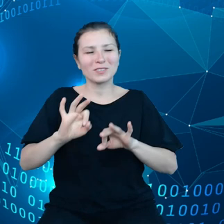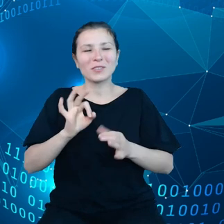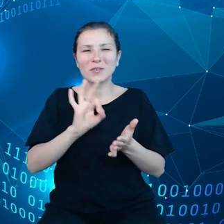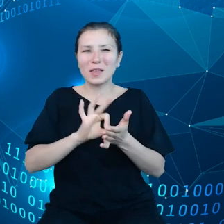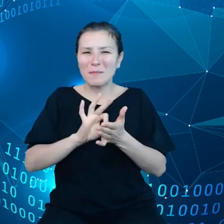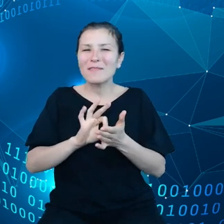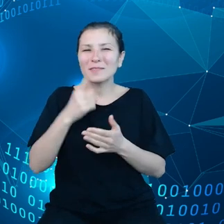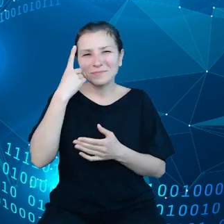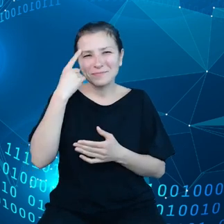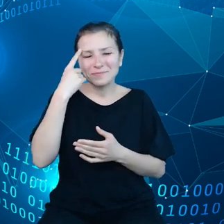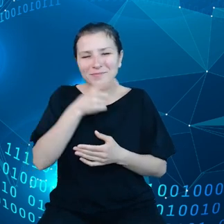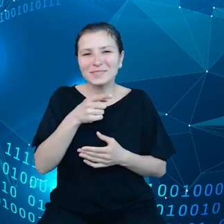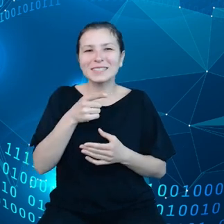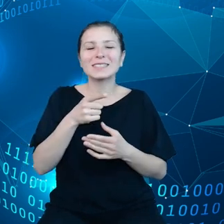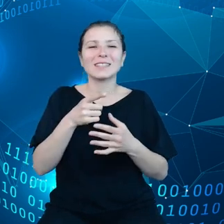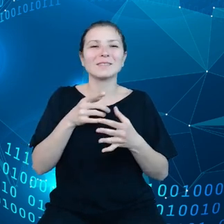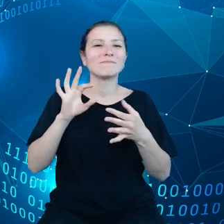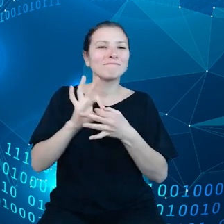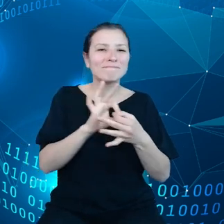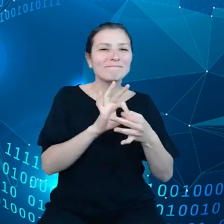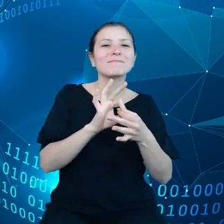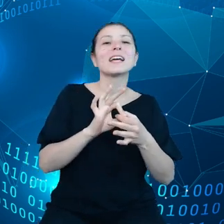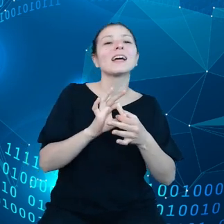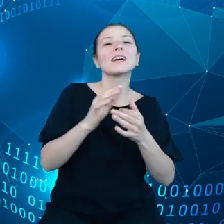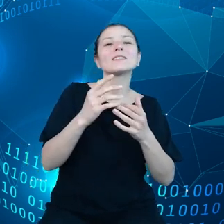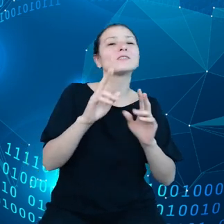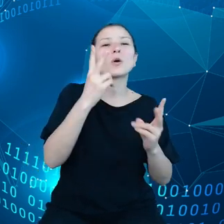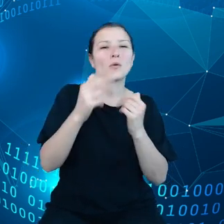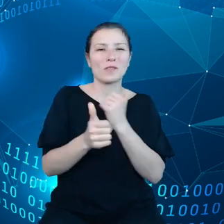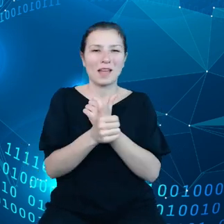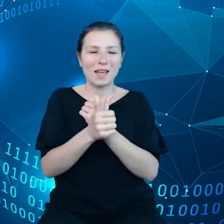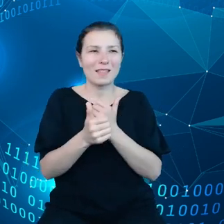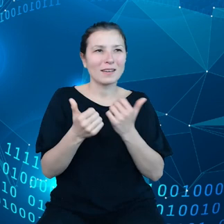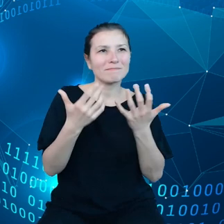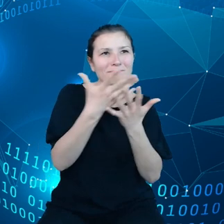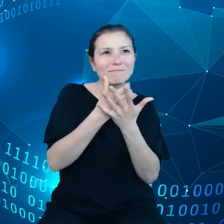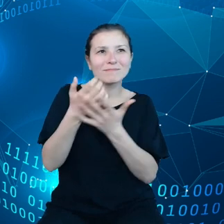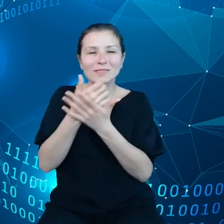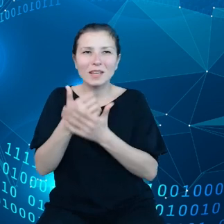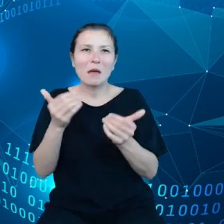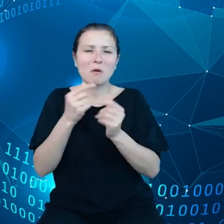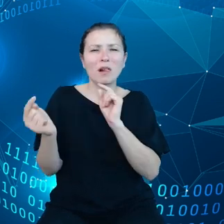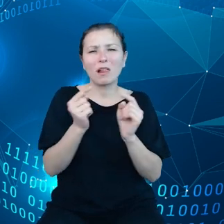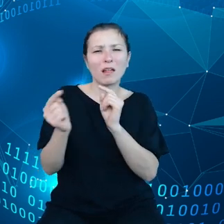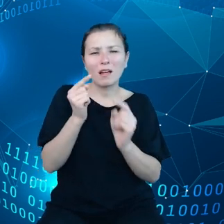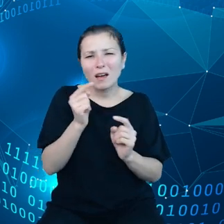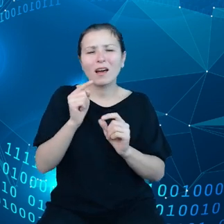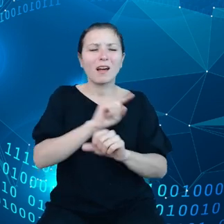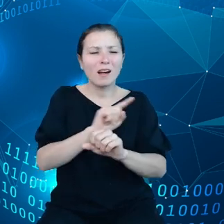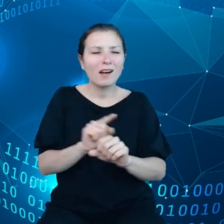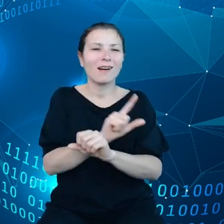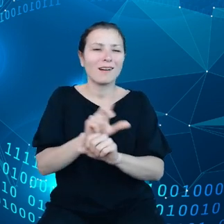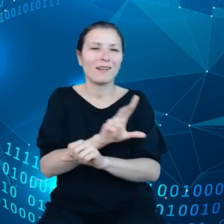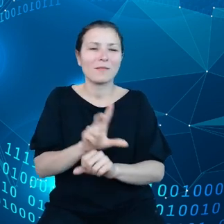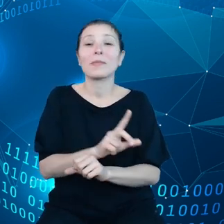poprzednich prezentacjach, mogą o tym mówić bardzo, bardzo długo i przegadać niejedną godzinę. Natomiast użytkownik